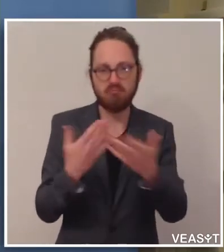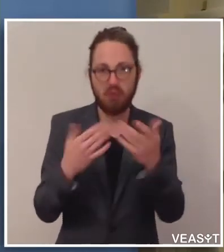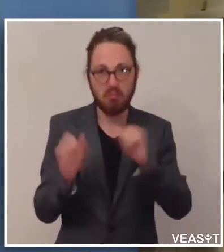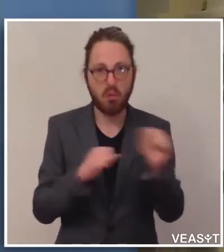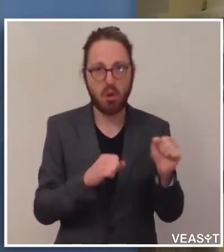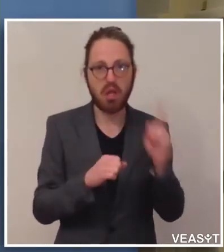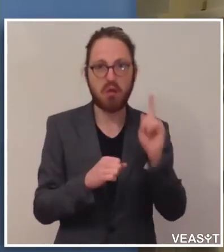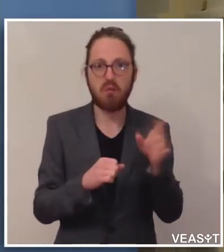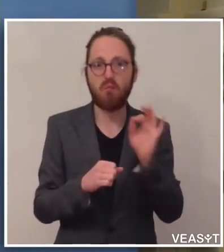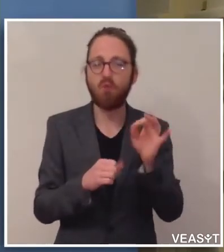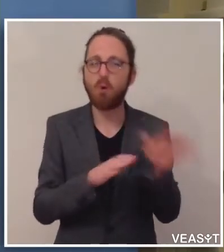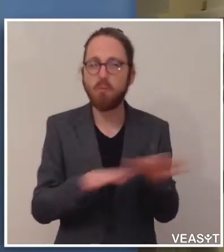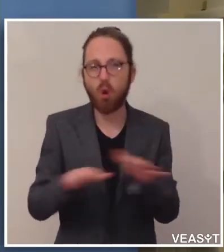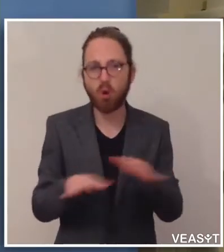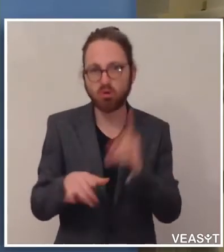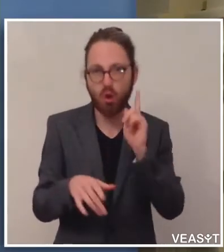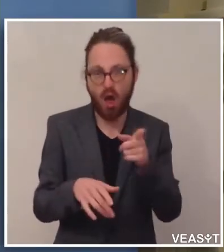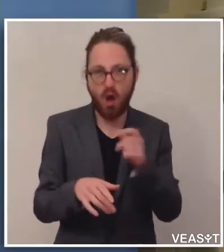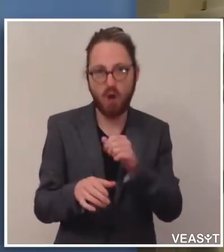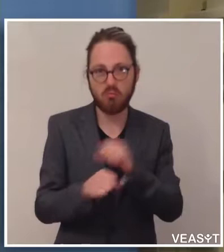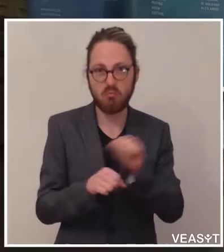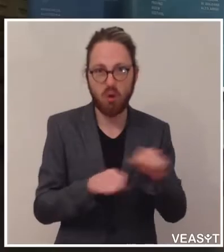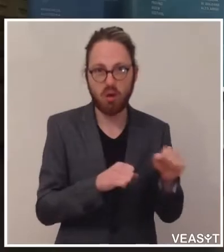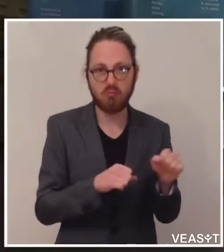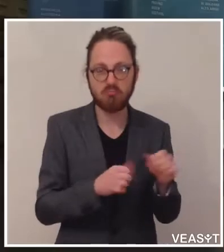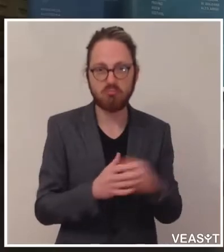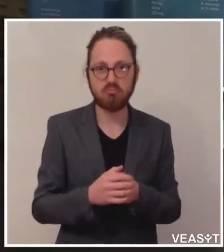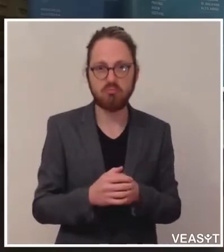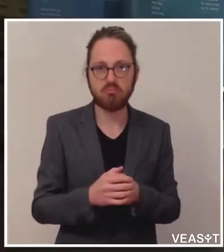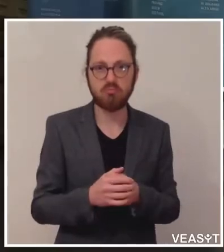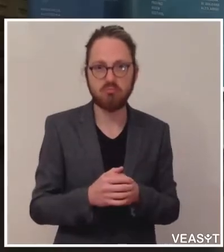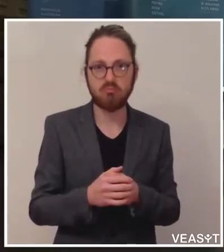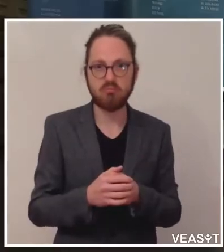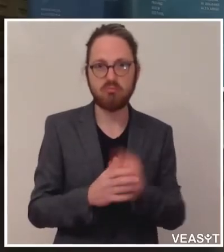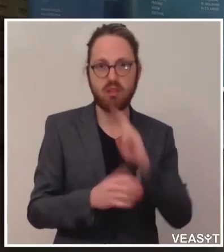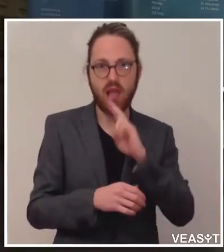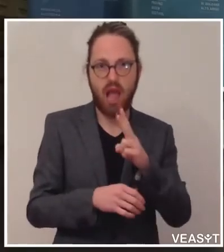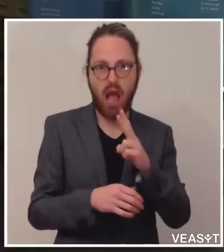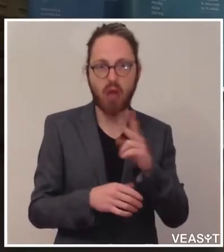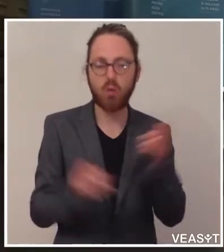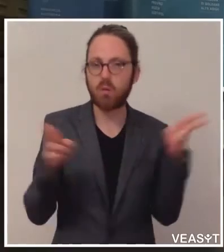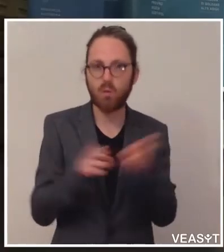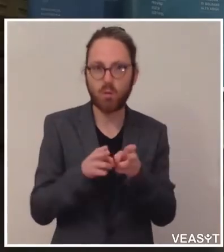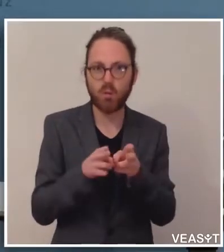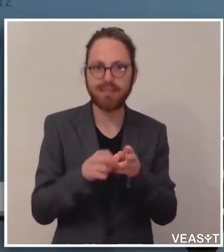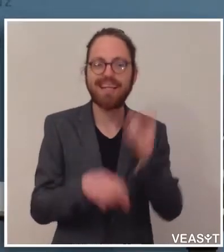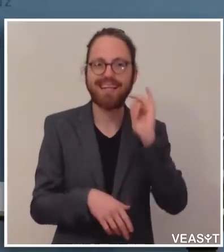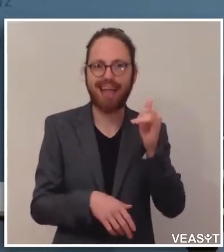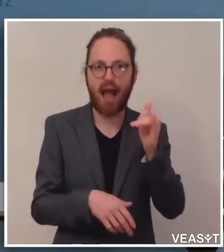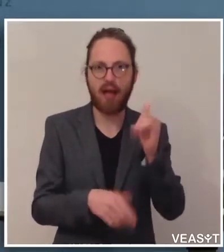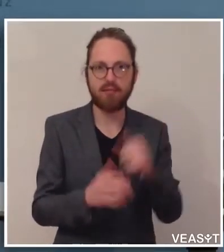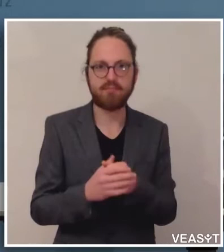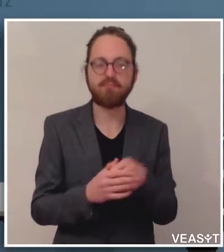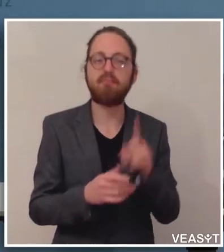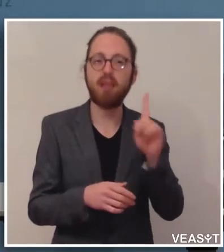Produktionstätigkeiten, die da zugehören? Die Antwort ist eine kurze, ist eindeutig ja, aber